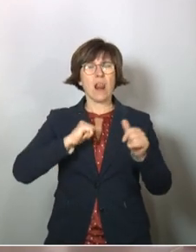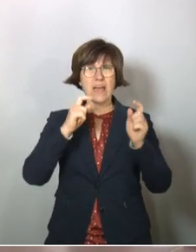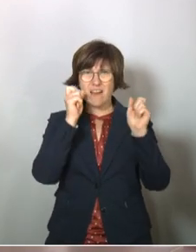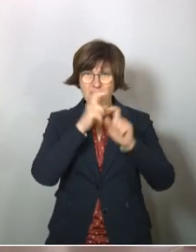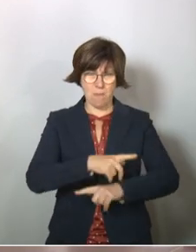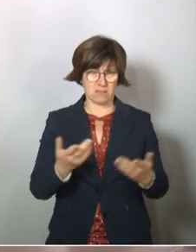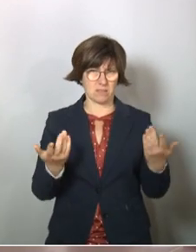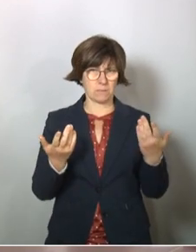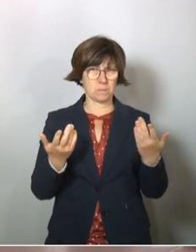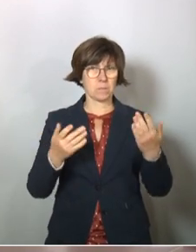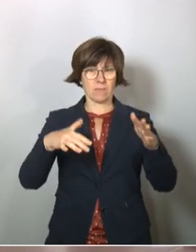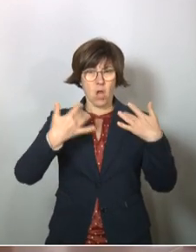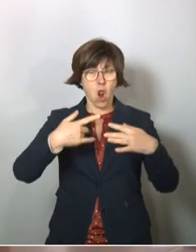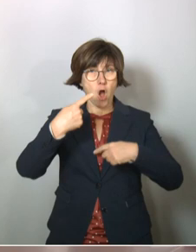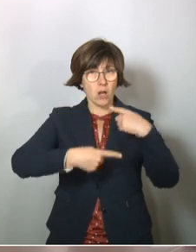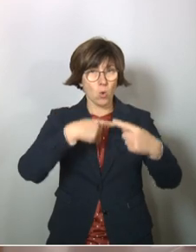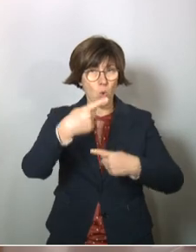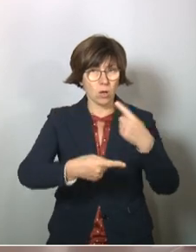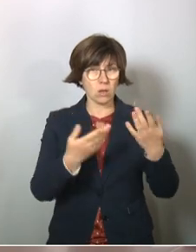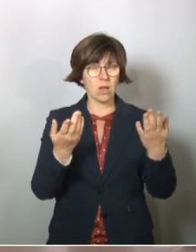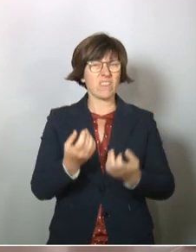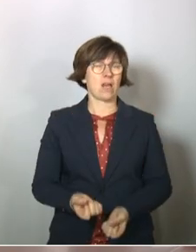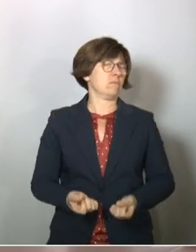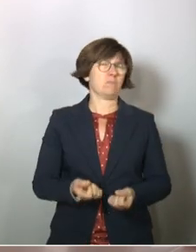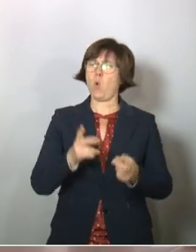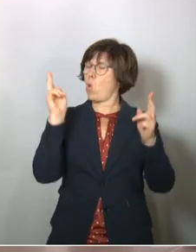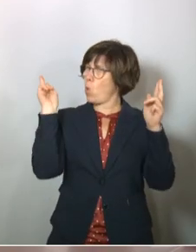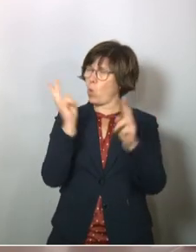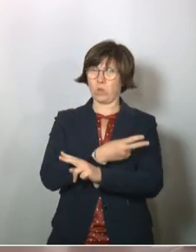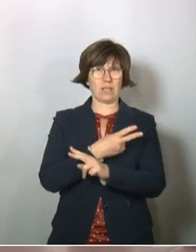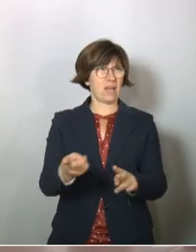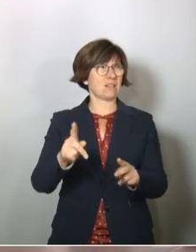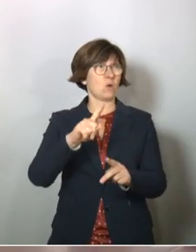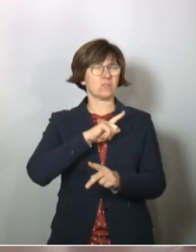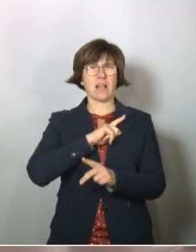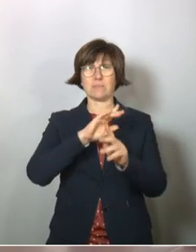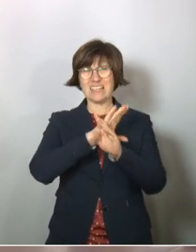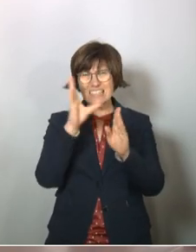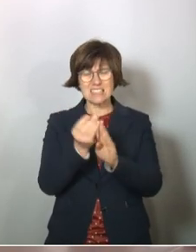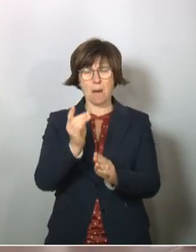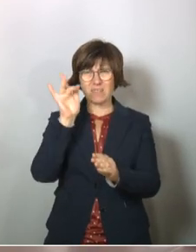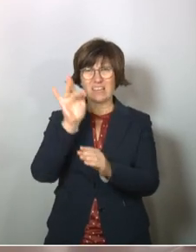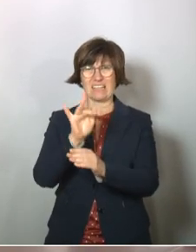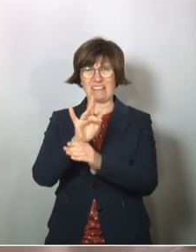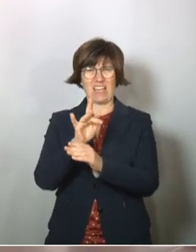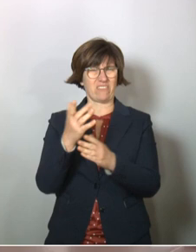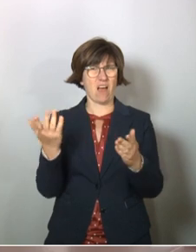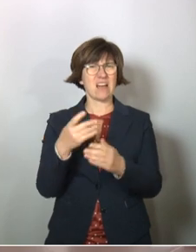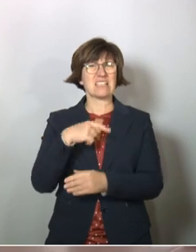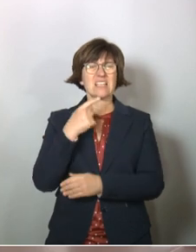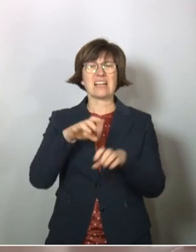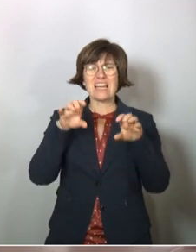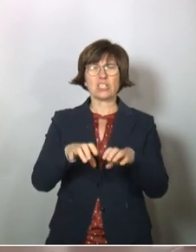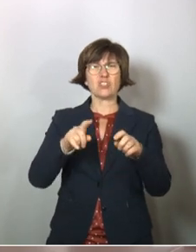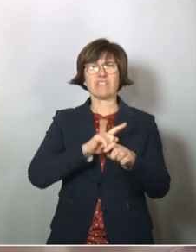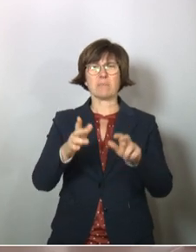gemacht. Als die Lockerung kam, wurde es schwer ungerecht. Und da ging auch die ganze Kritik in der Bevölkerung los. Wenn du sagst,